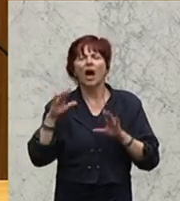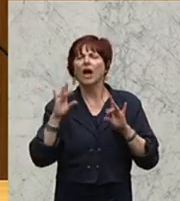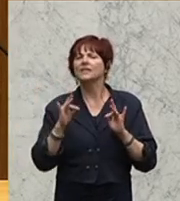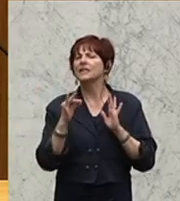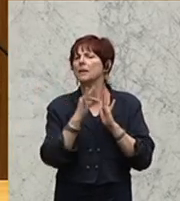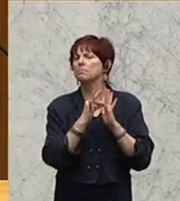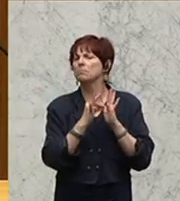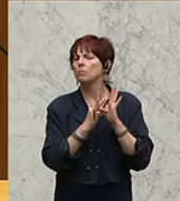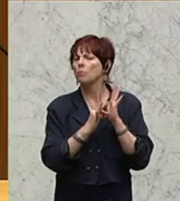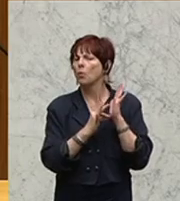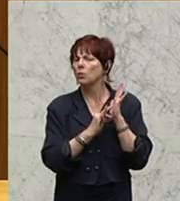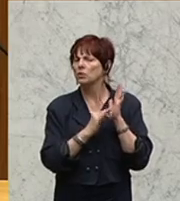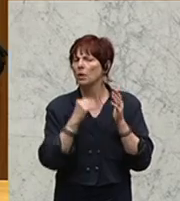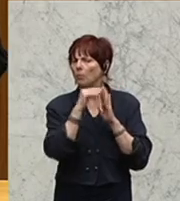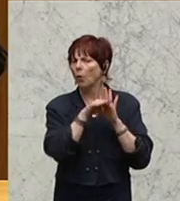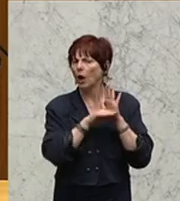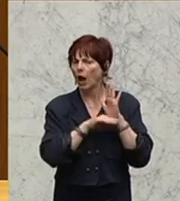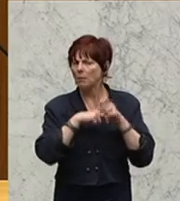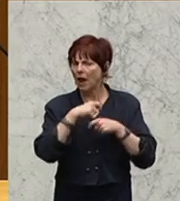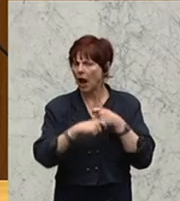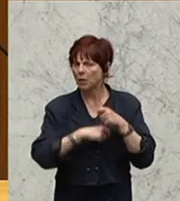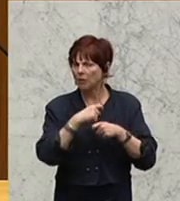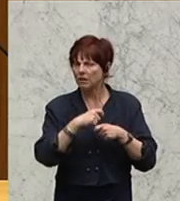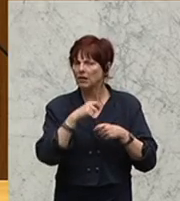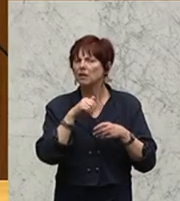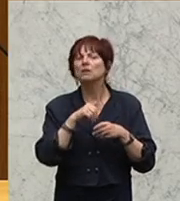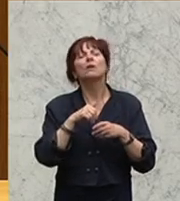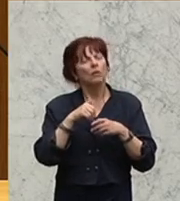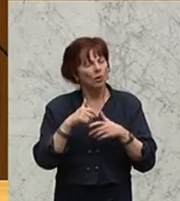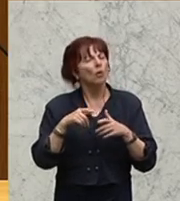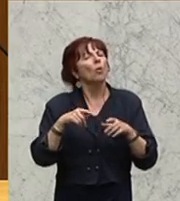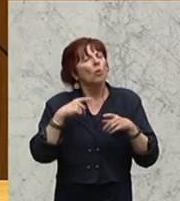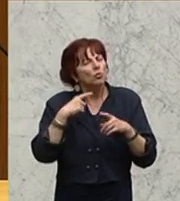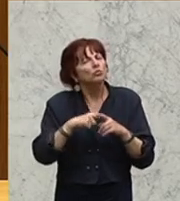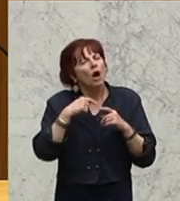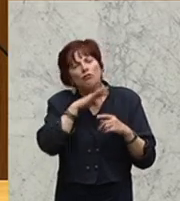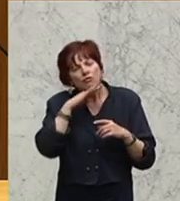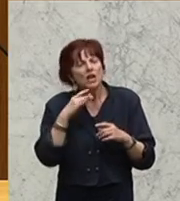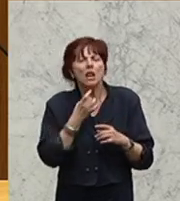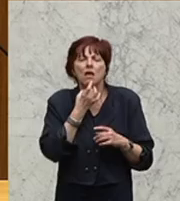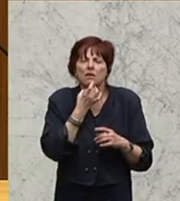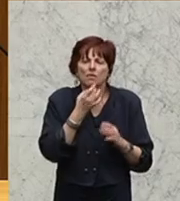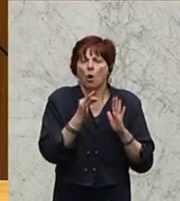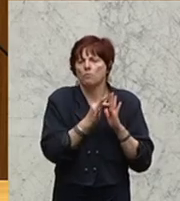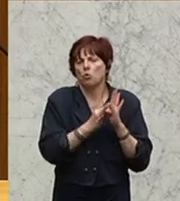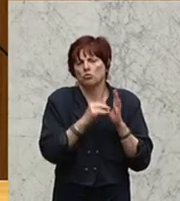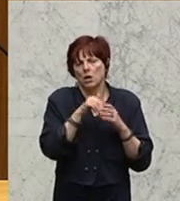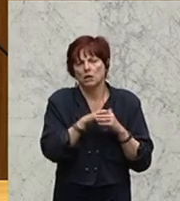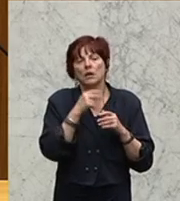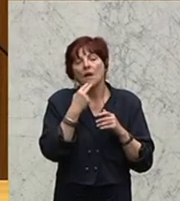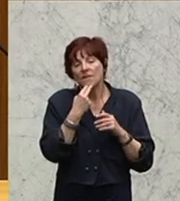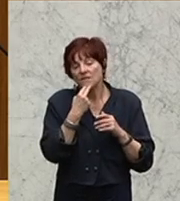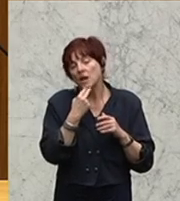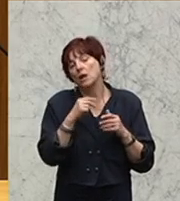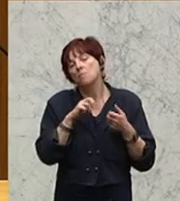-Programm, das viele konkrete Punkte zum Inhalt hat, verabschiedet, um sich da Problematik anzunehmen. Und die darf das